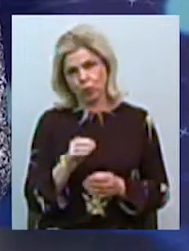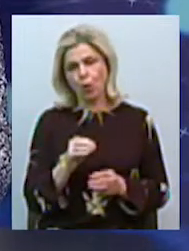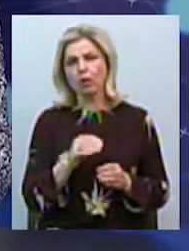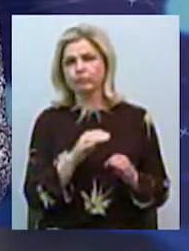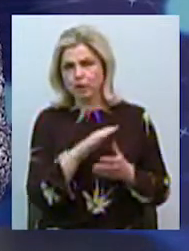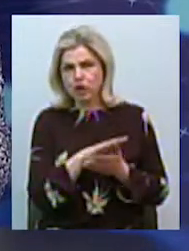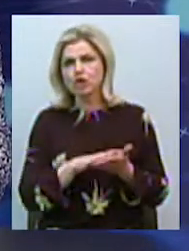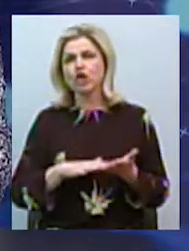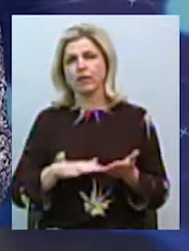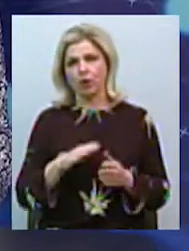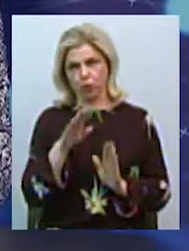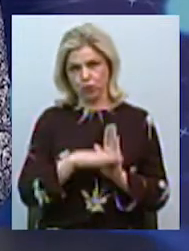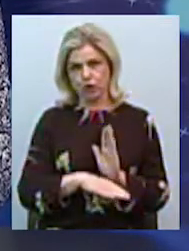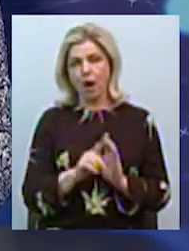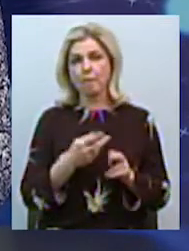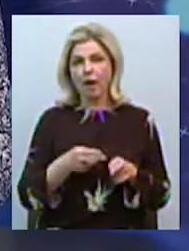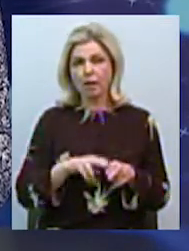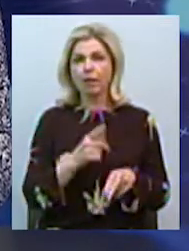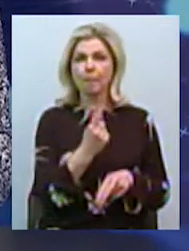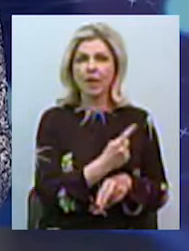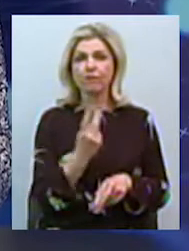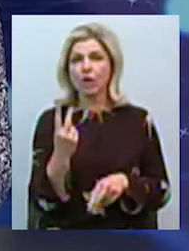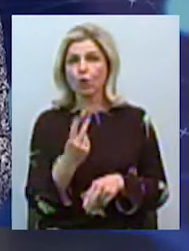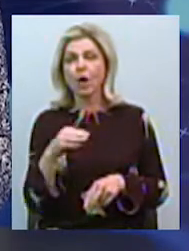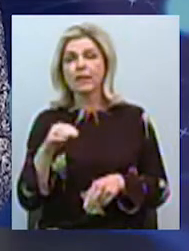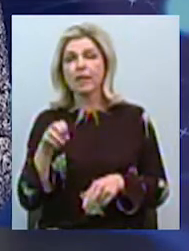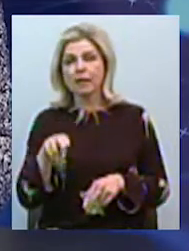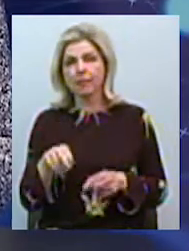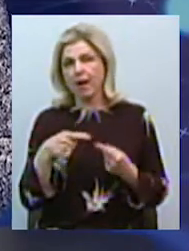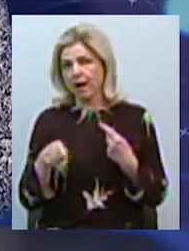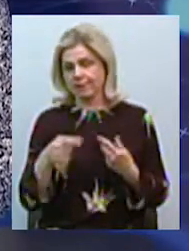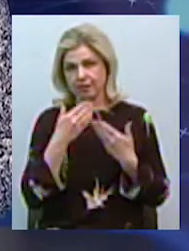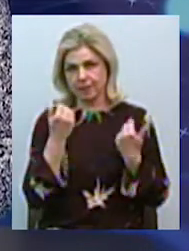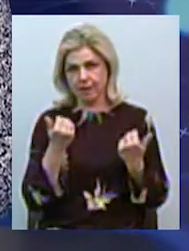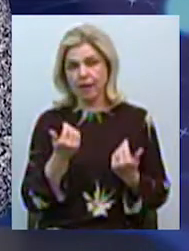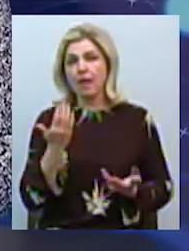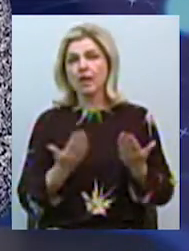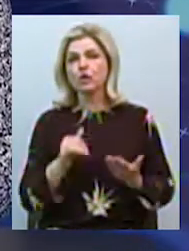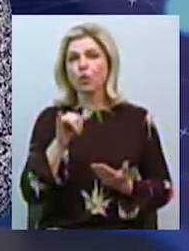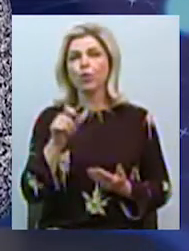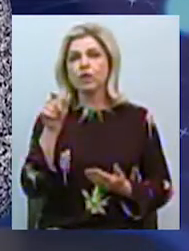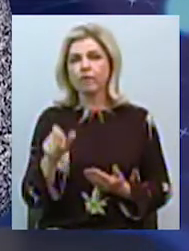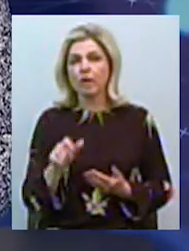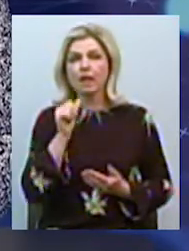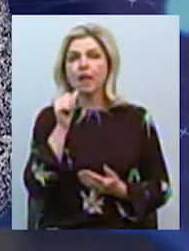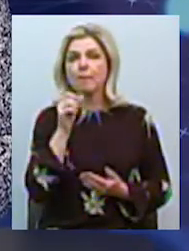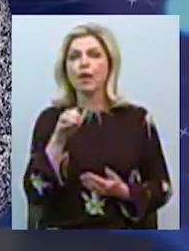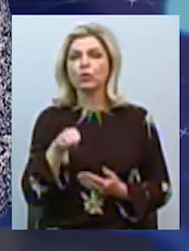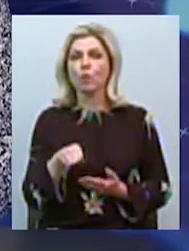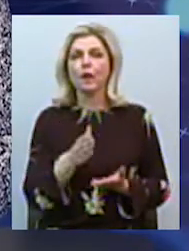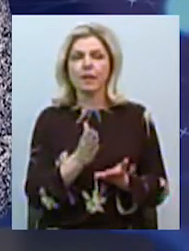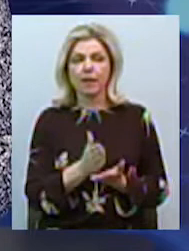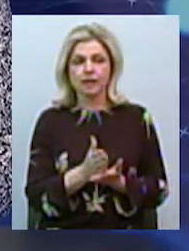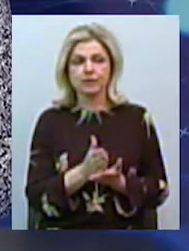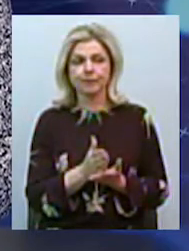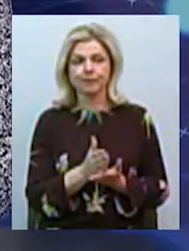що перший і другий тип, різниці немає. І якщо у пацієнта с сахарним діабетом существують